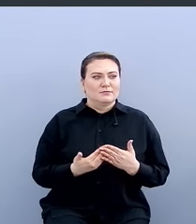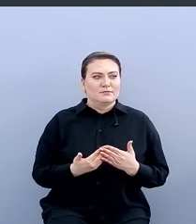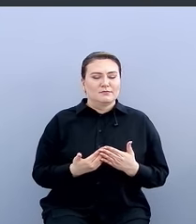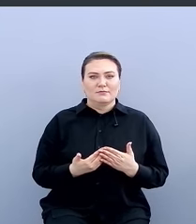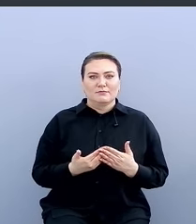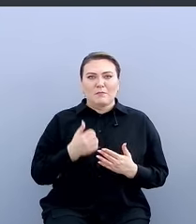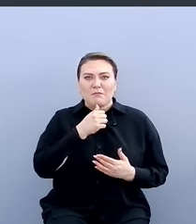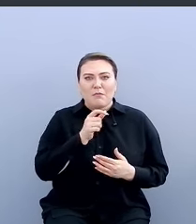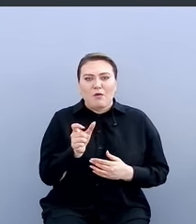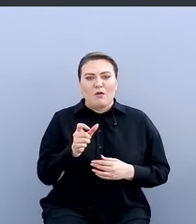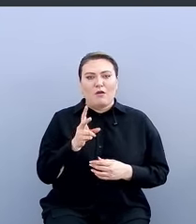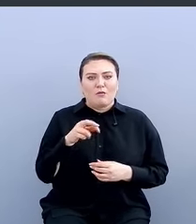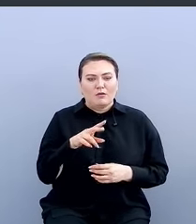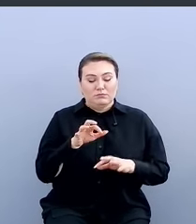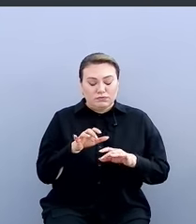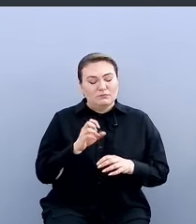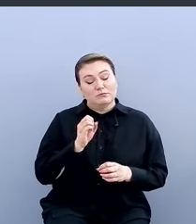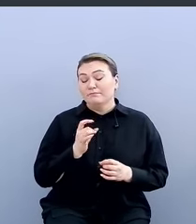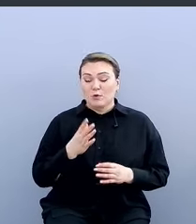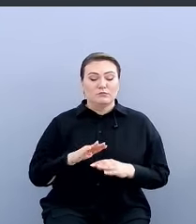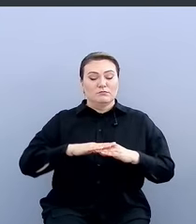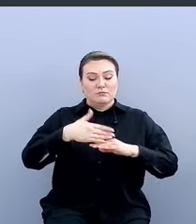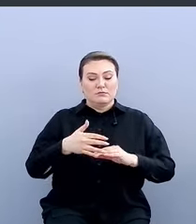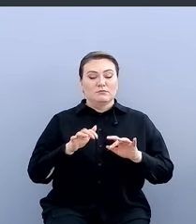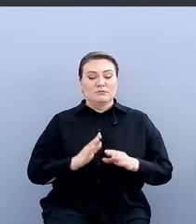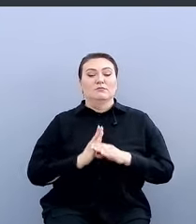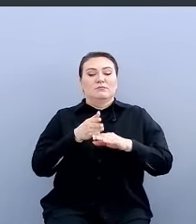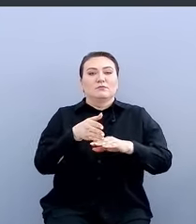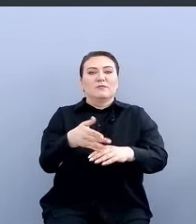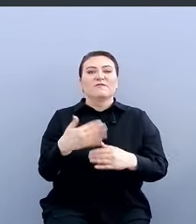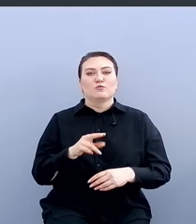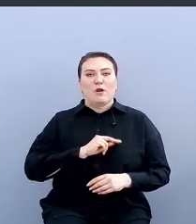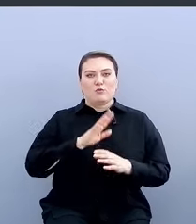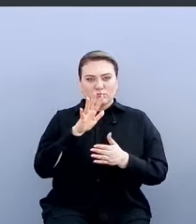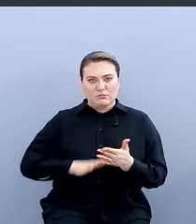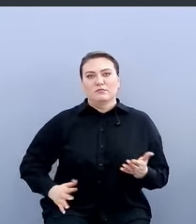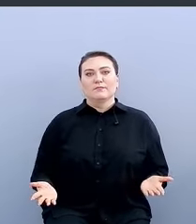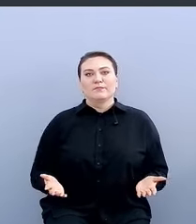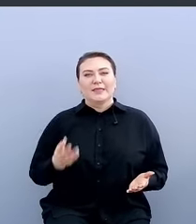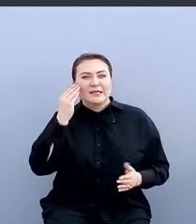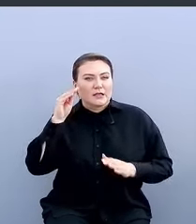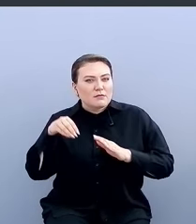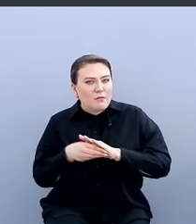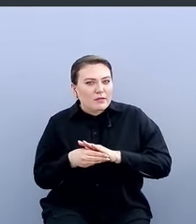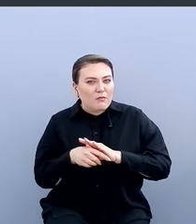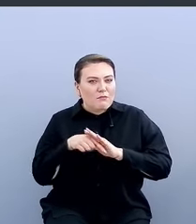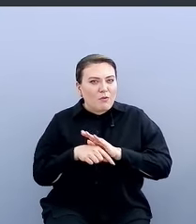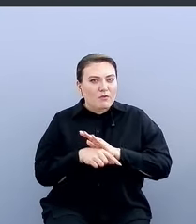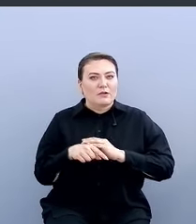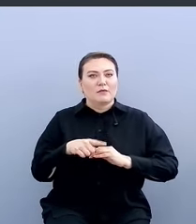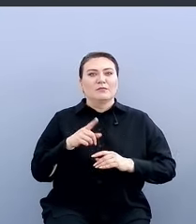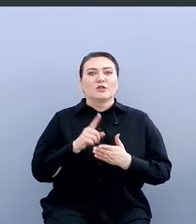паролей и кодов, и все, и сразу работать. То есть это означает, что там под капотом должна быть такая